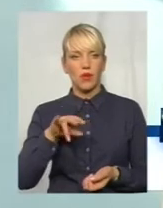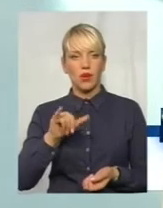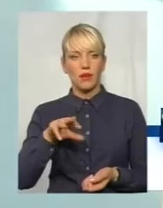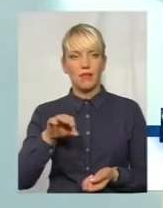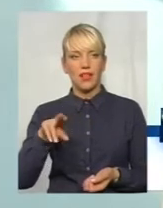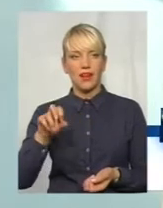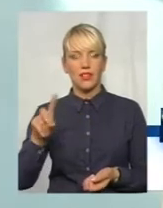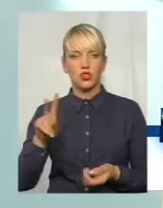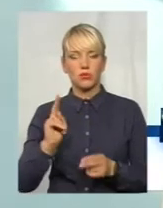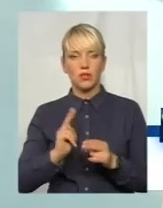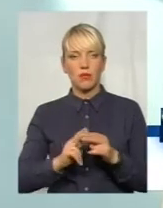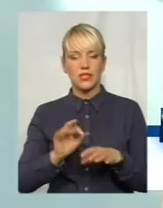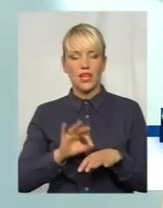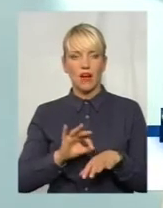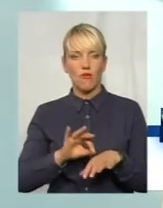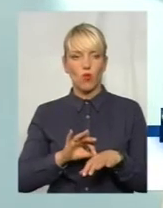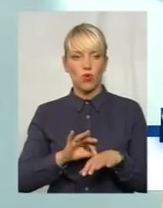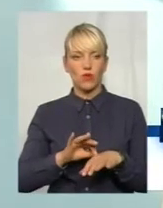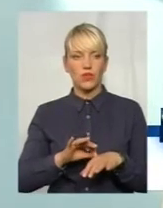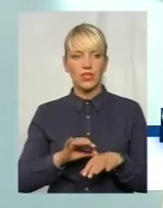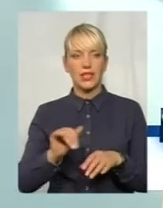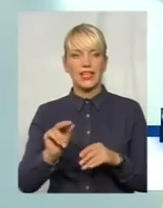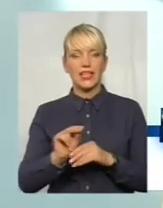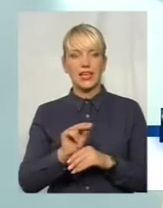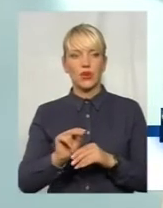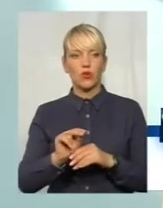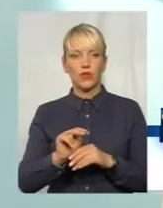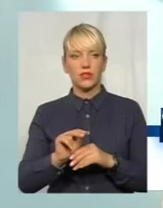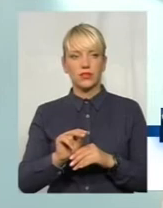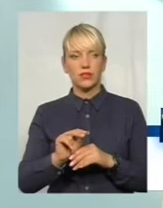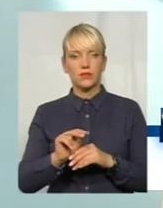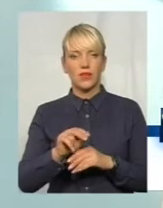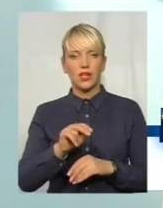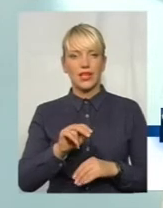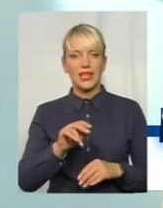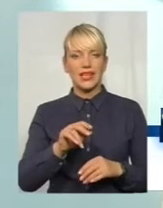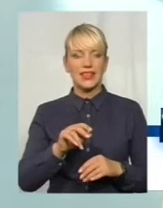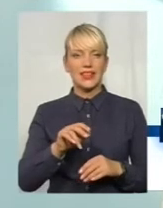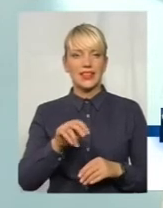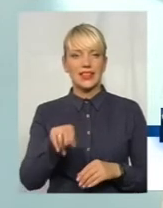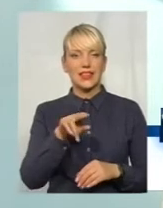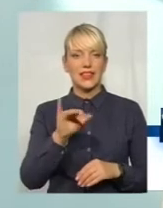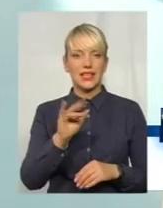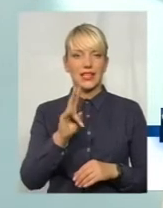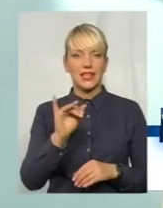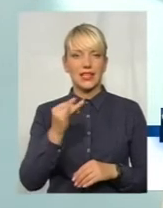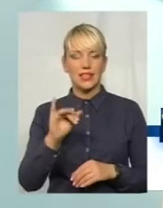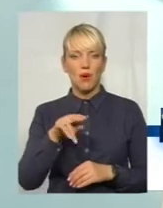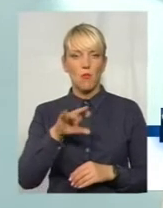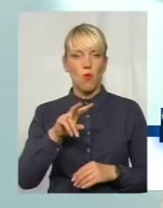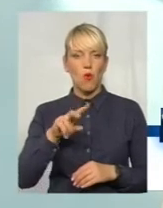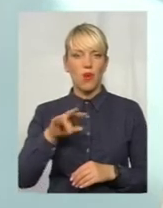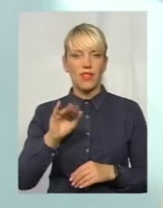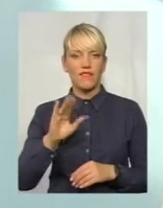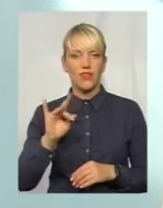запобігти захворюванню саме інфікуванню саме диким поліовірусом. Це якраз веде до того,